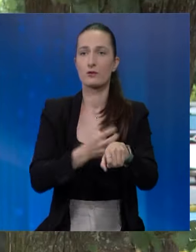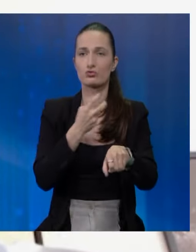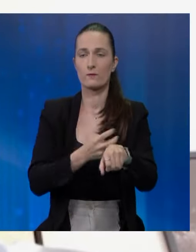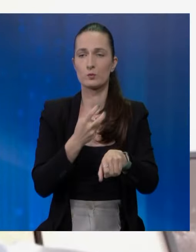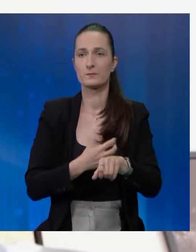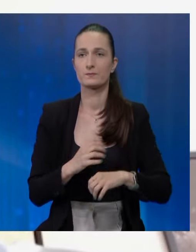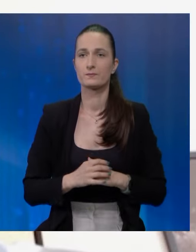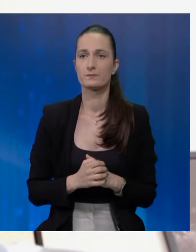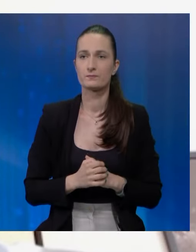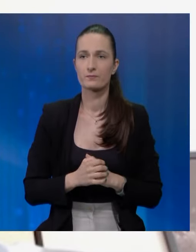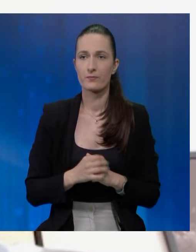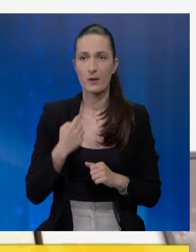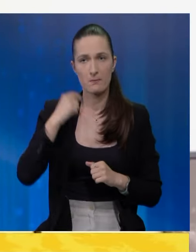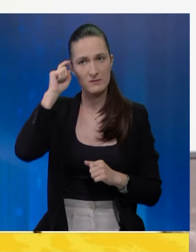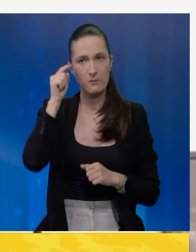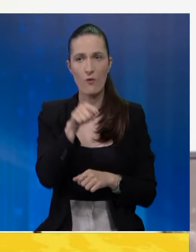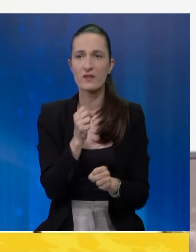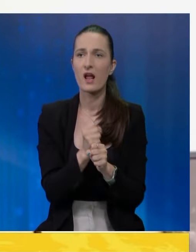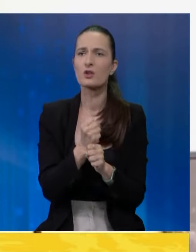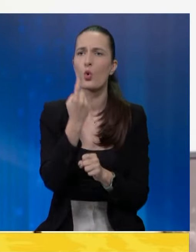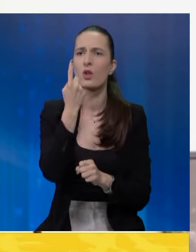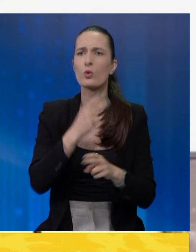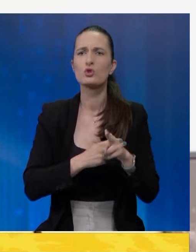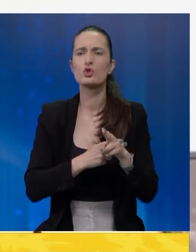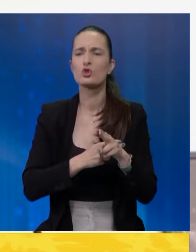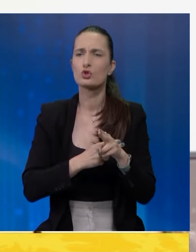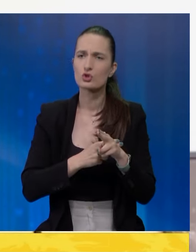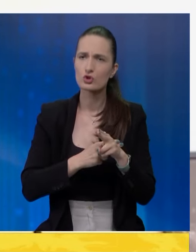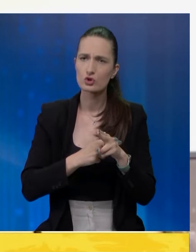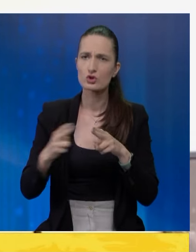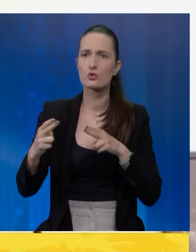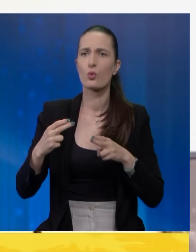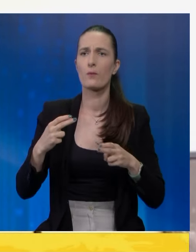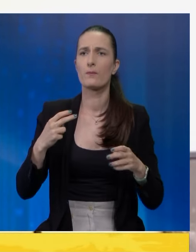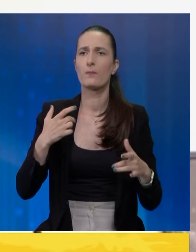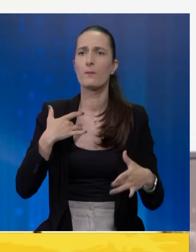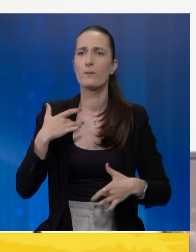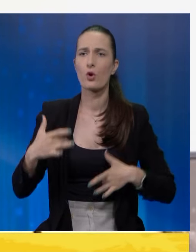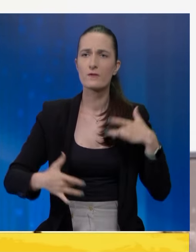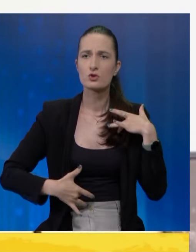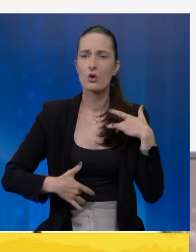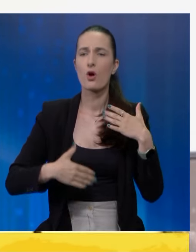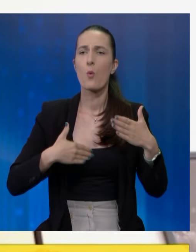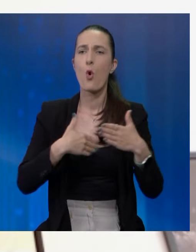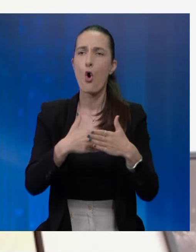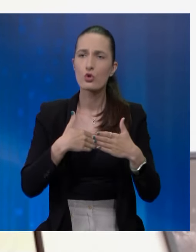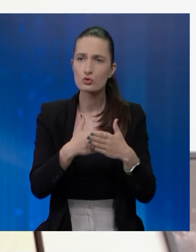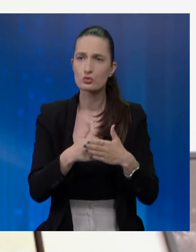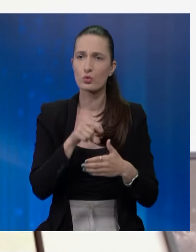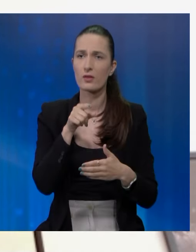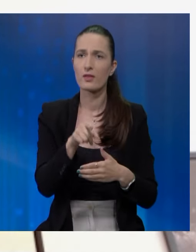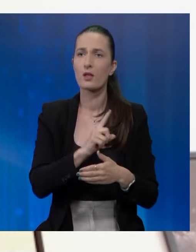na državu. Mislim da se ovo radi o jednom čisto profesionalnom